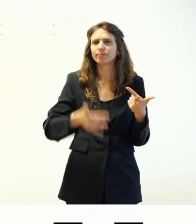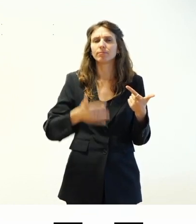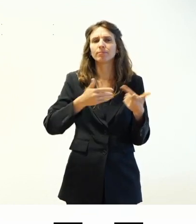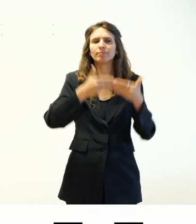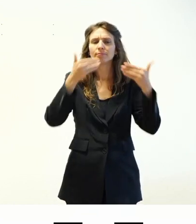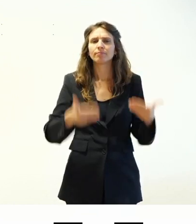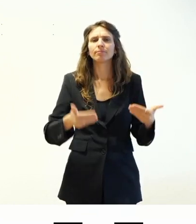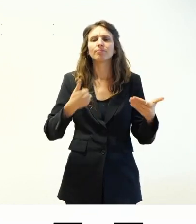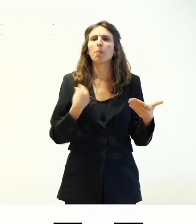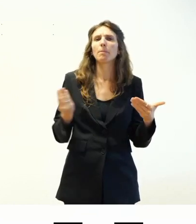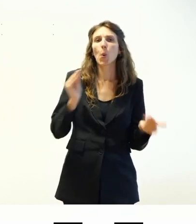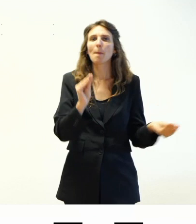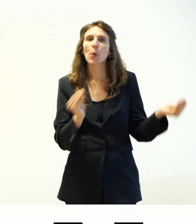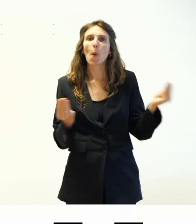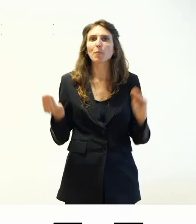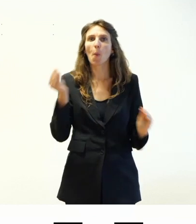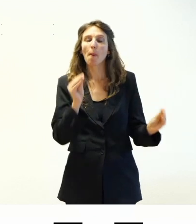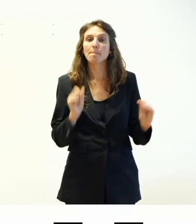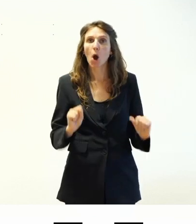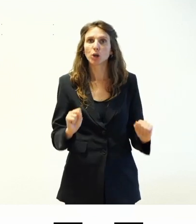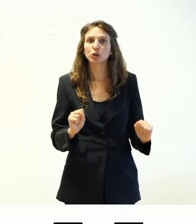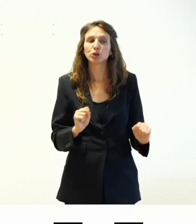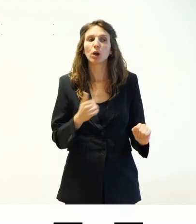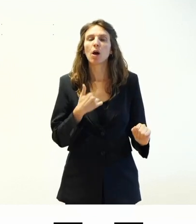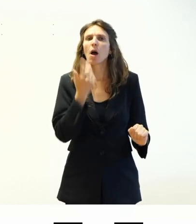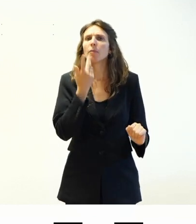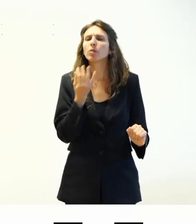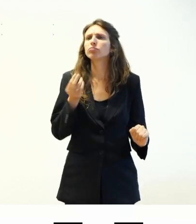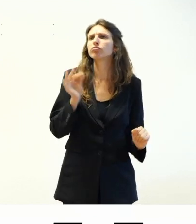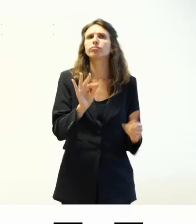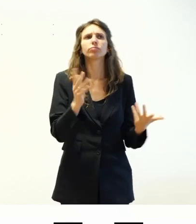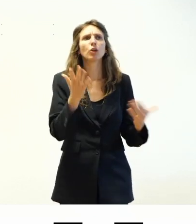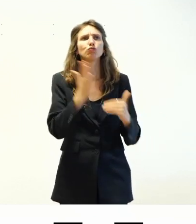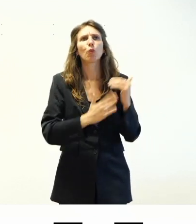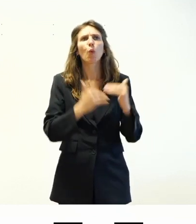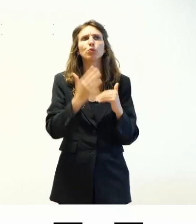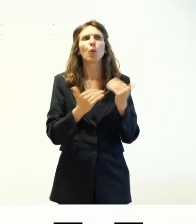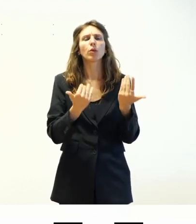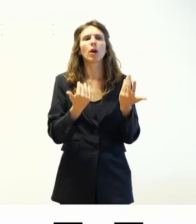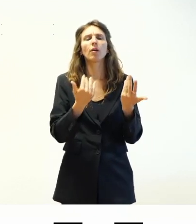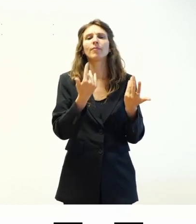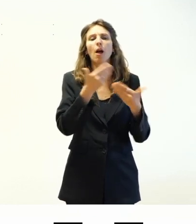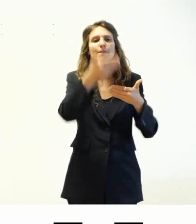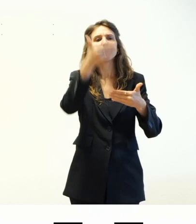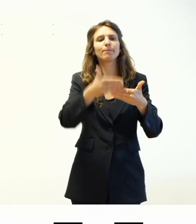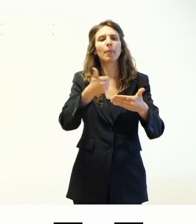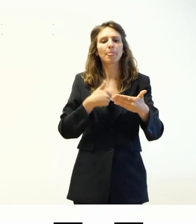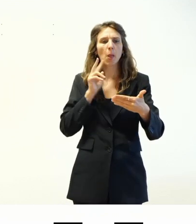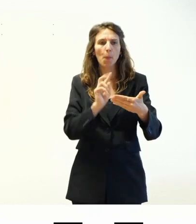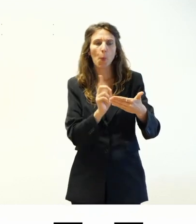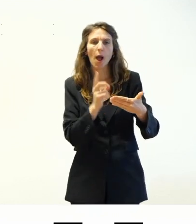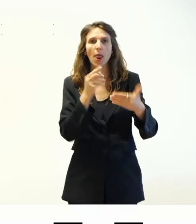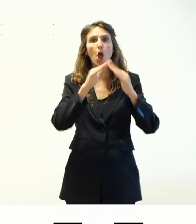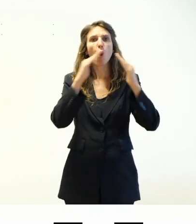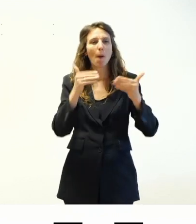facoltativi per andare a definirmi come voglio che sia la struttura della front page del sito della home